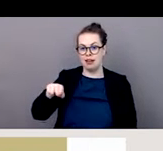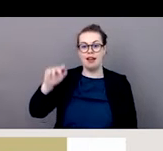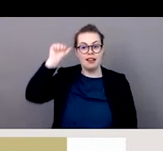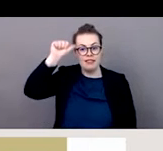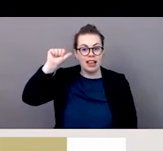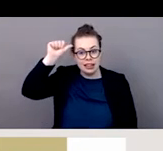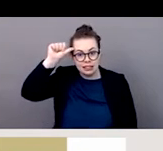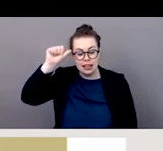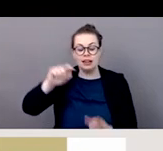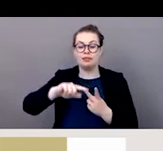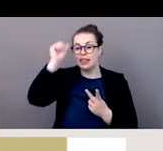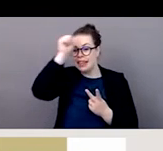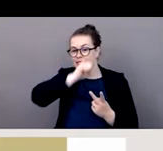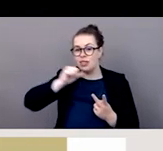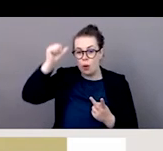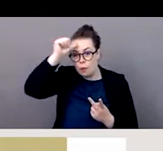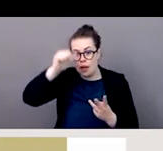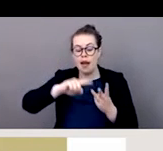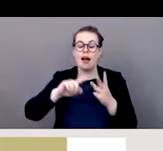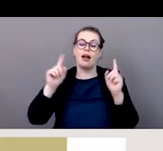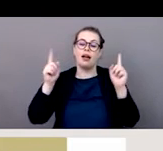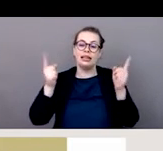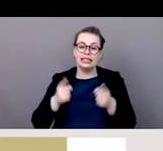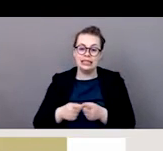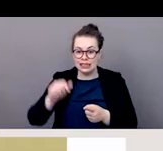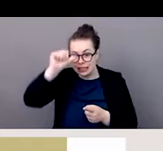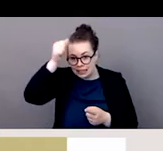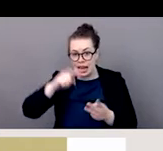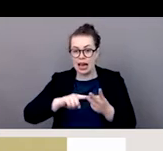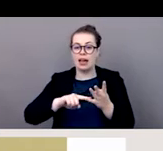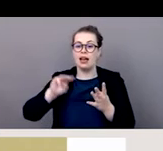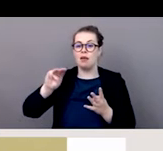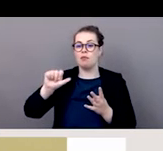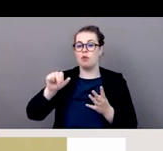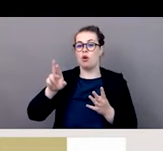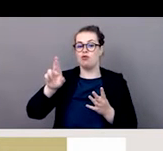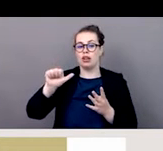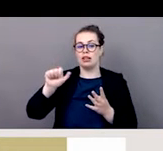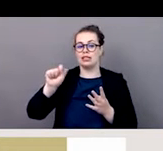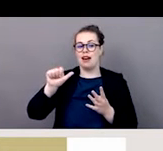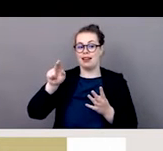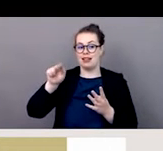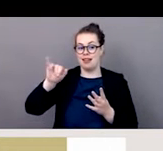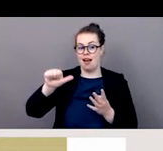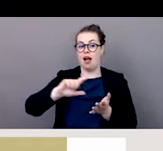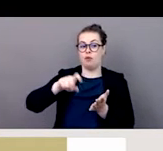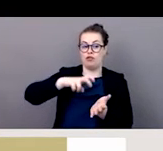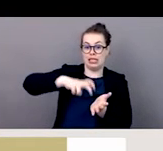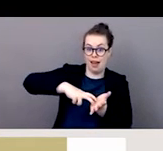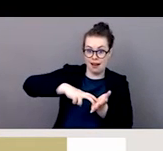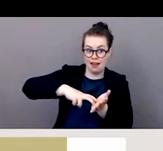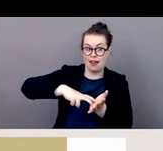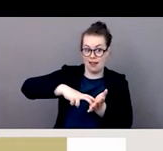Bangladesh Afghanistan Éthiopie la Mauritanie la Syrie semble être pas assez et